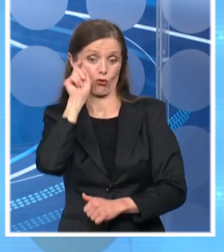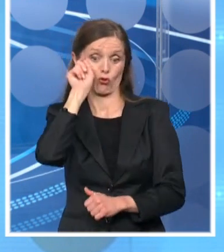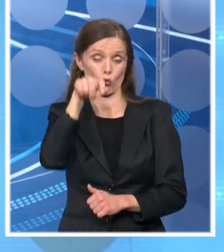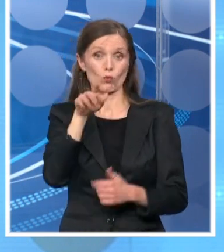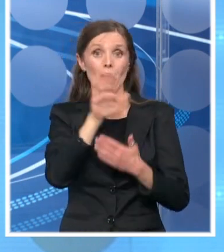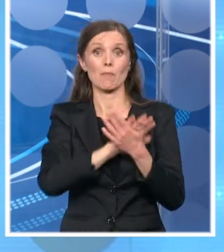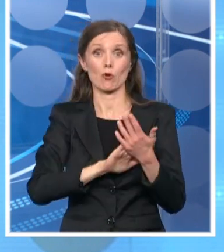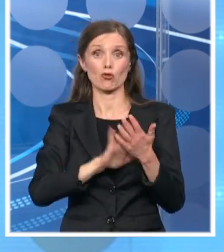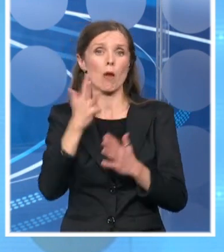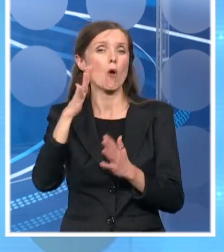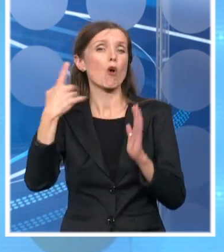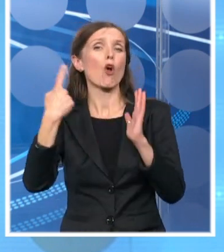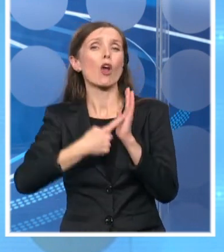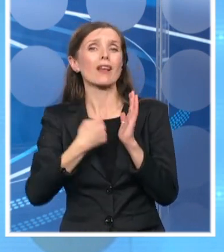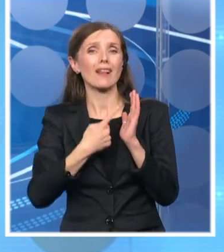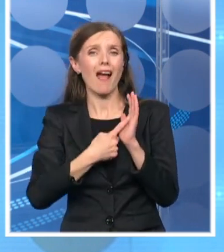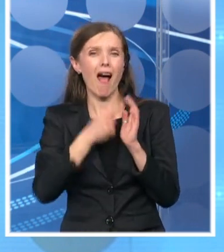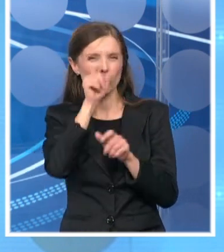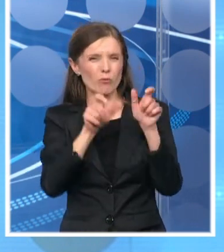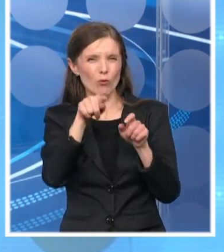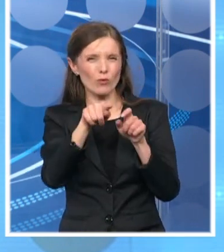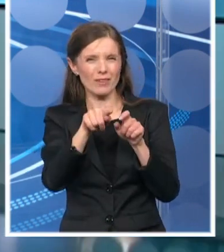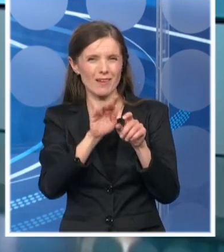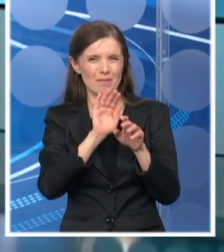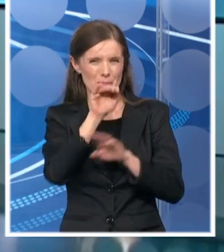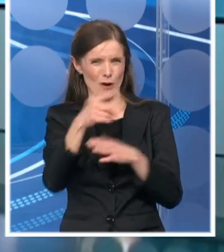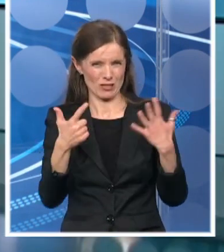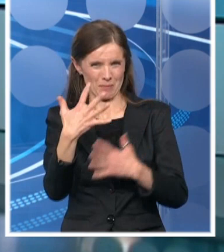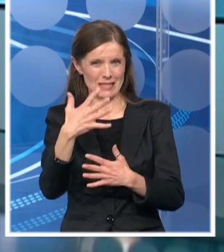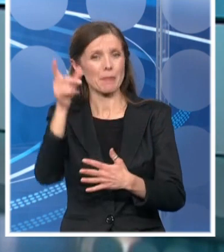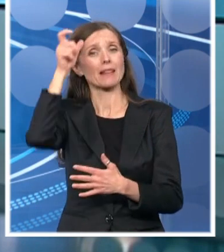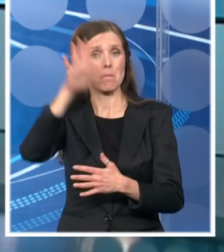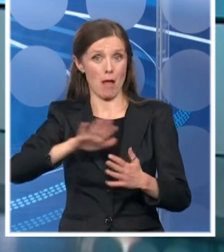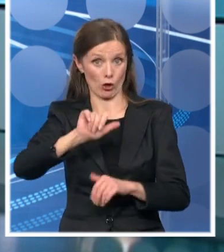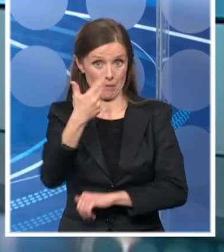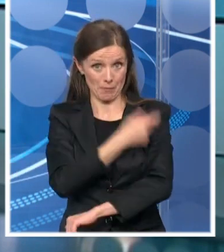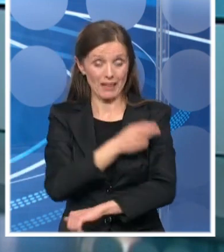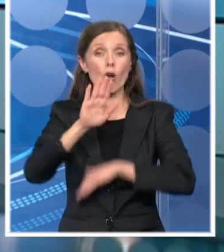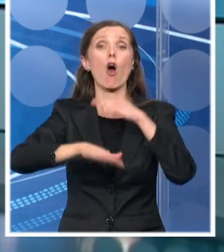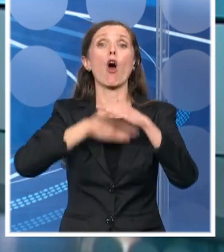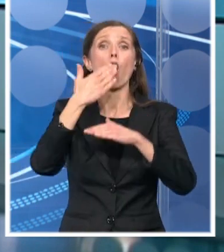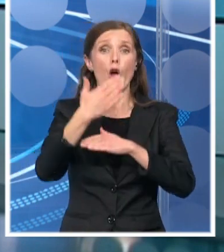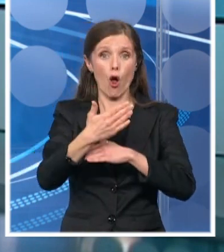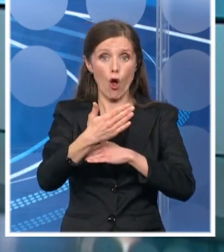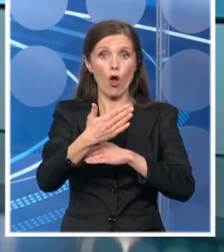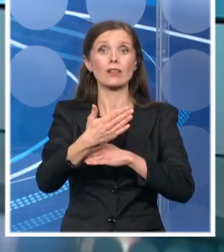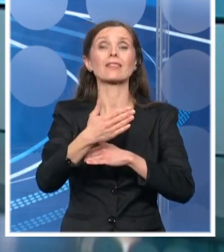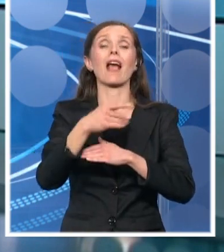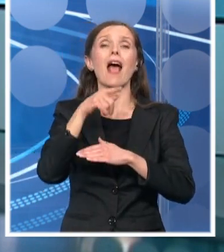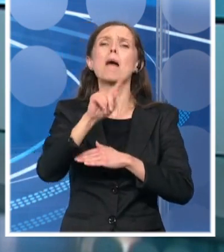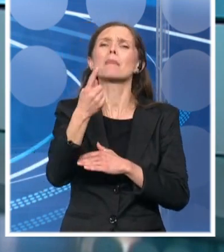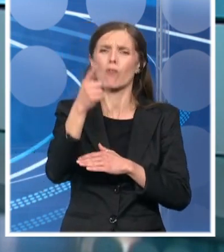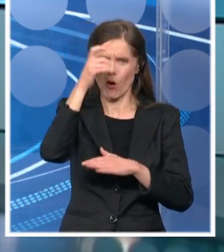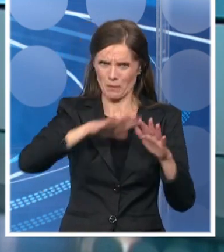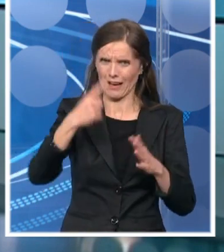vakcinisat ćemo oko hiljadu ljudi to iz Beograda, a onda ćemo ići na 75 plus godina